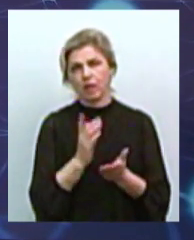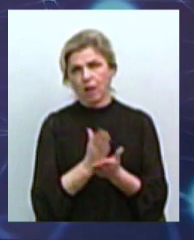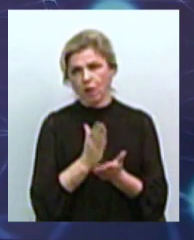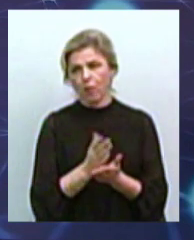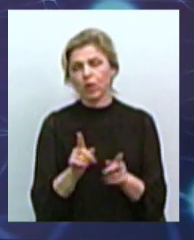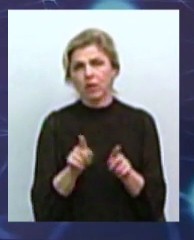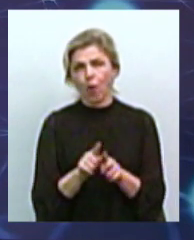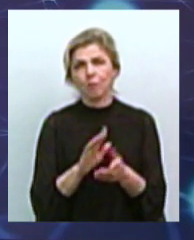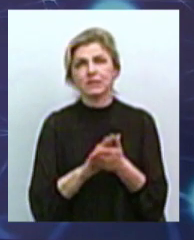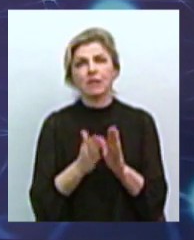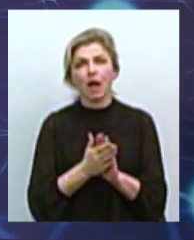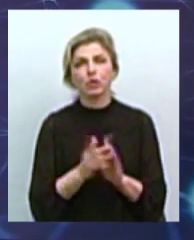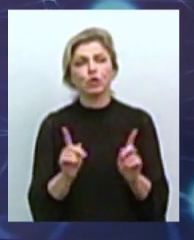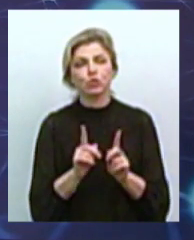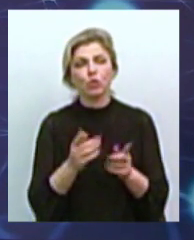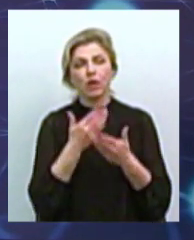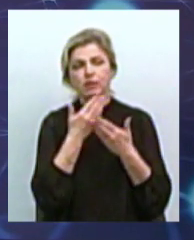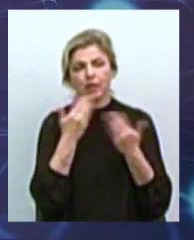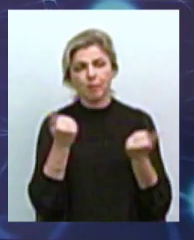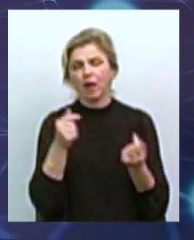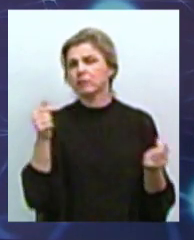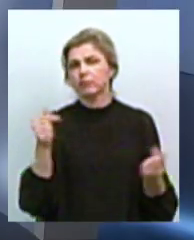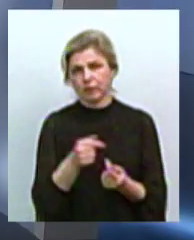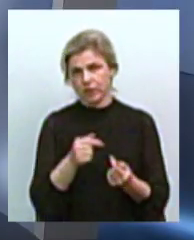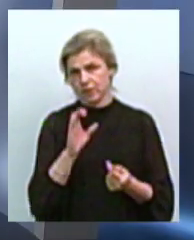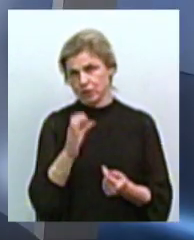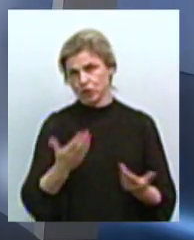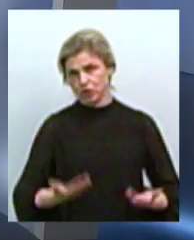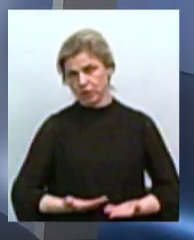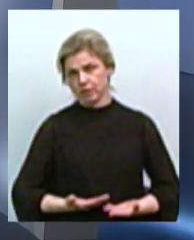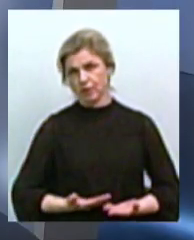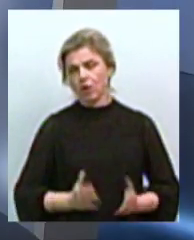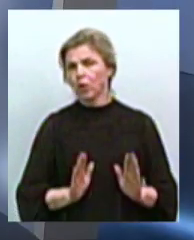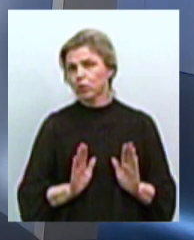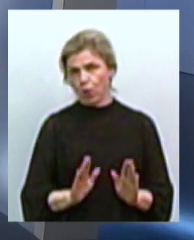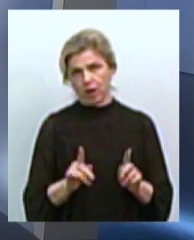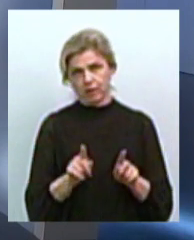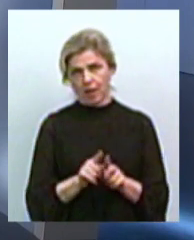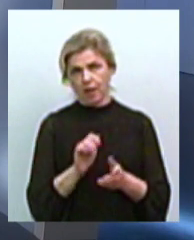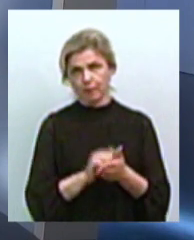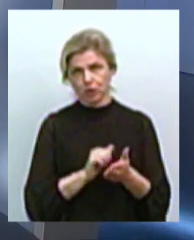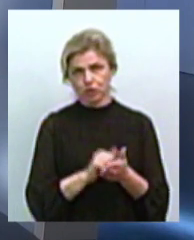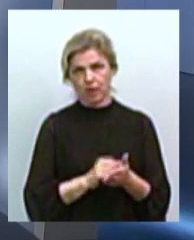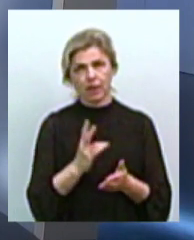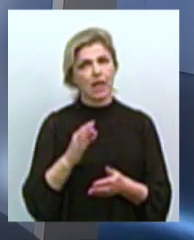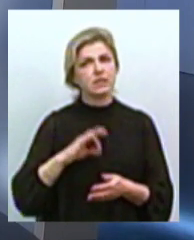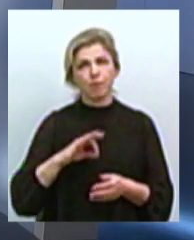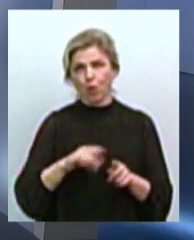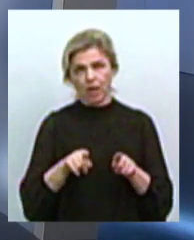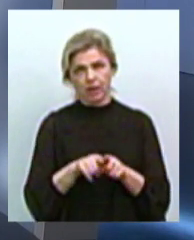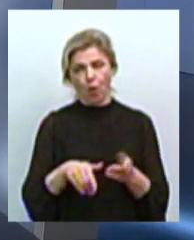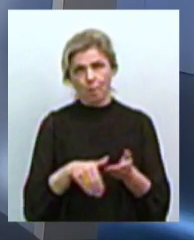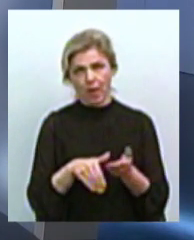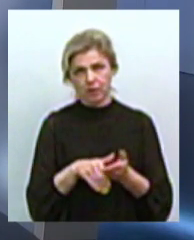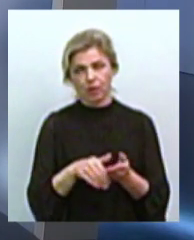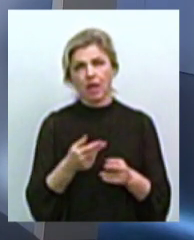що немає травми несумісніх життям. Так, травми несумісніх життям. Тільки в такому. І ми навіть не використовуємо цей метод. Тобто, цим займаються